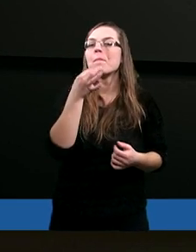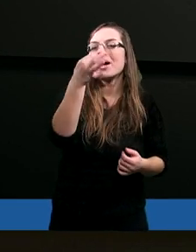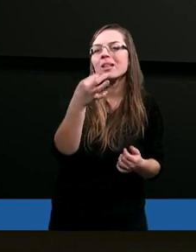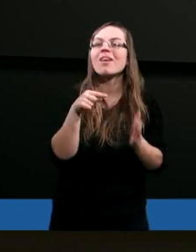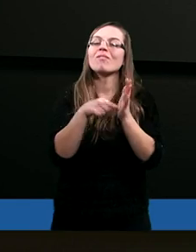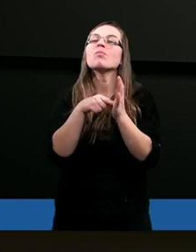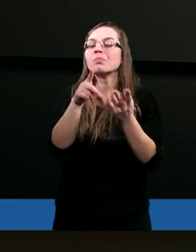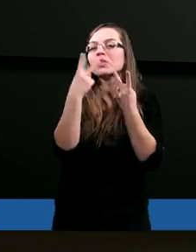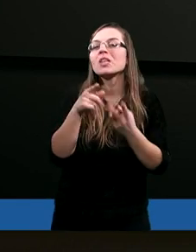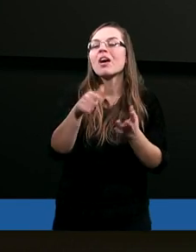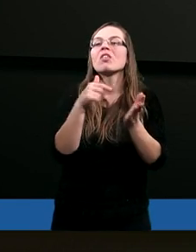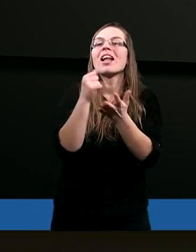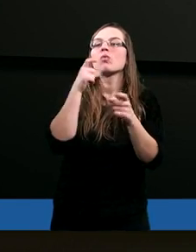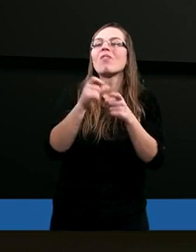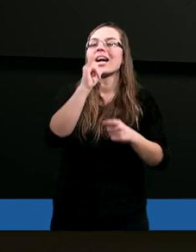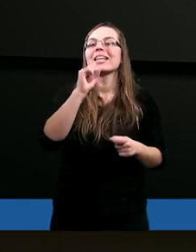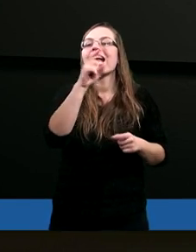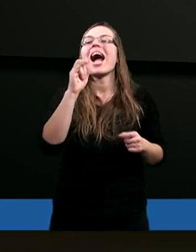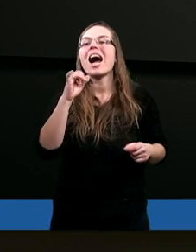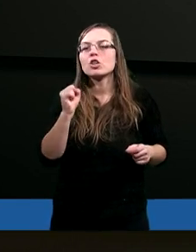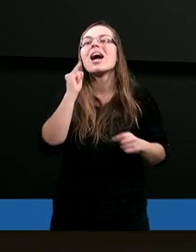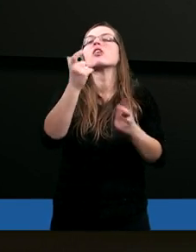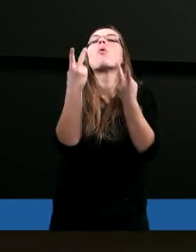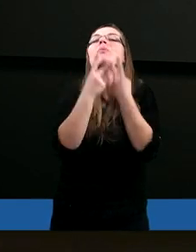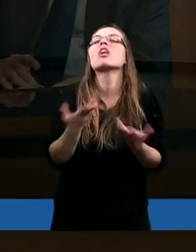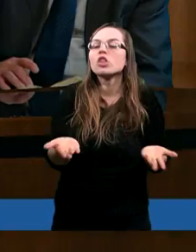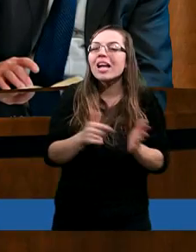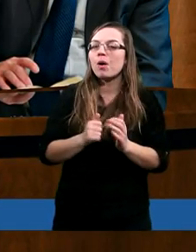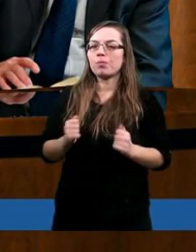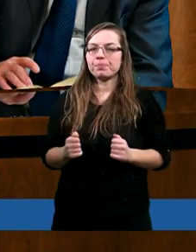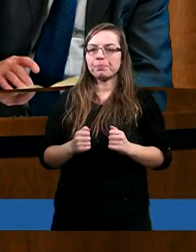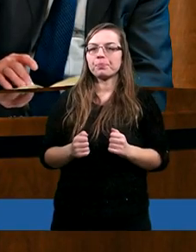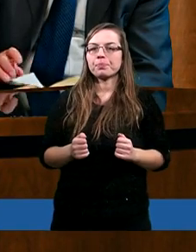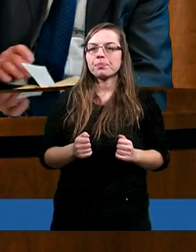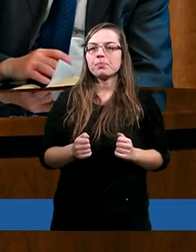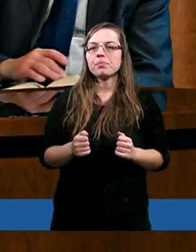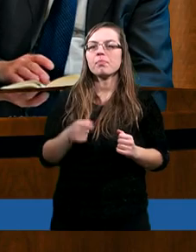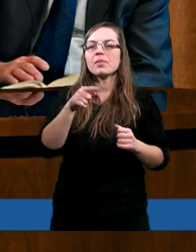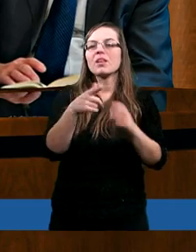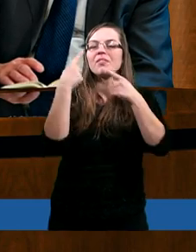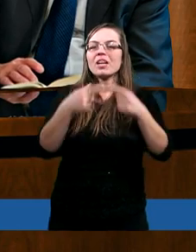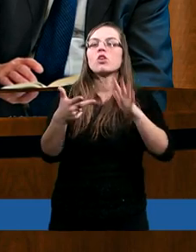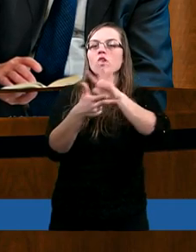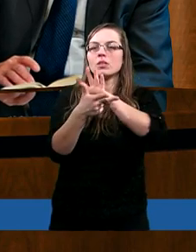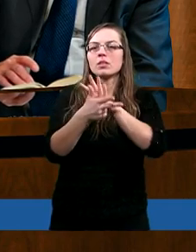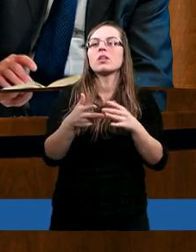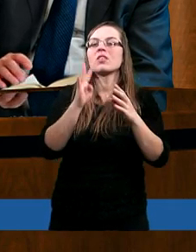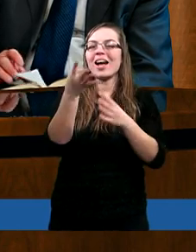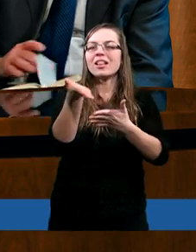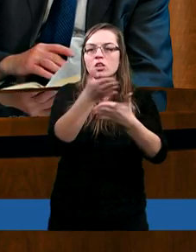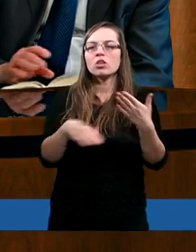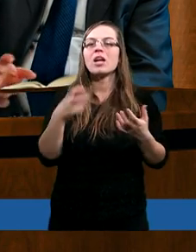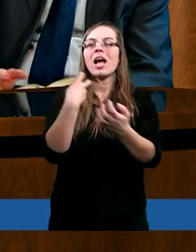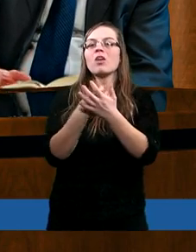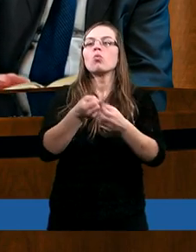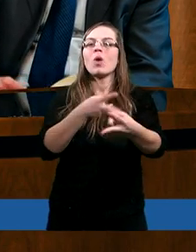właśnie te słowa Izajasza i co przeczytał. To jest wiersz osiemnasty, czwarty rozdział